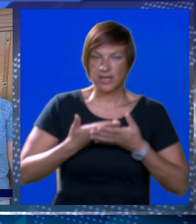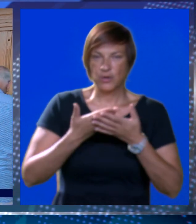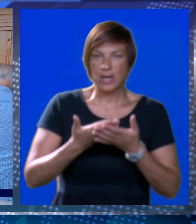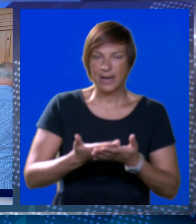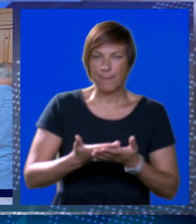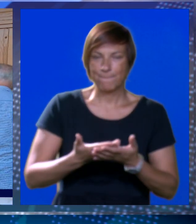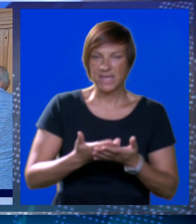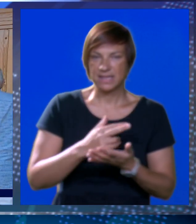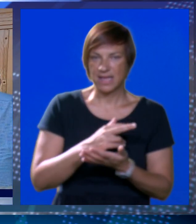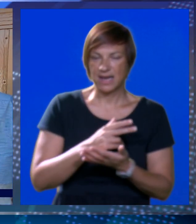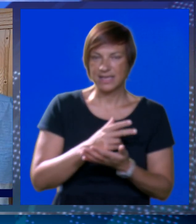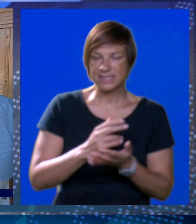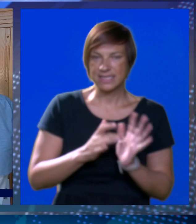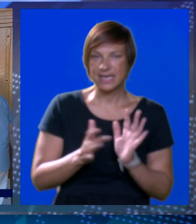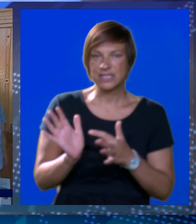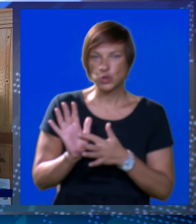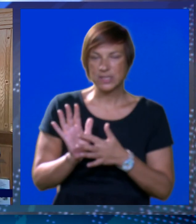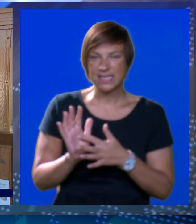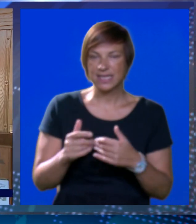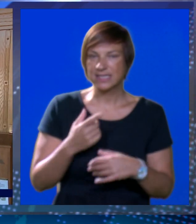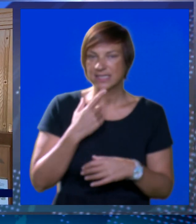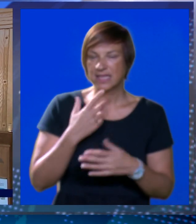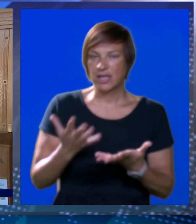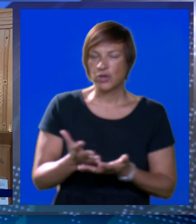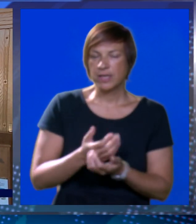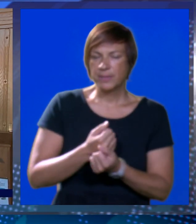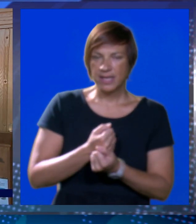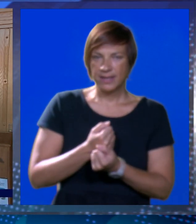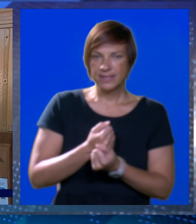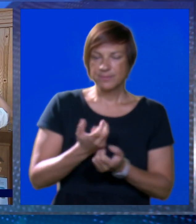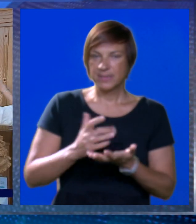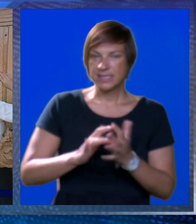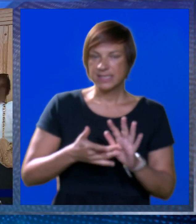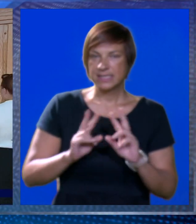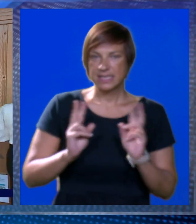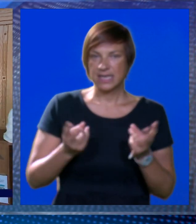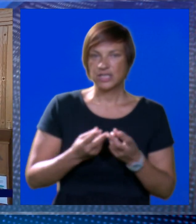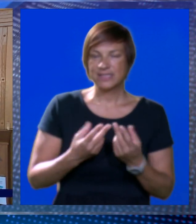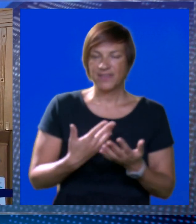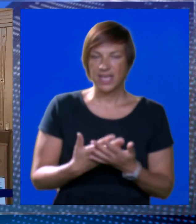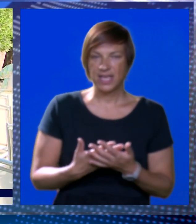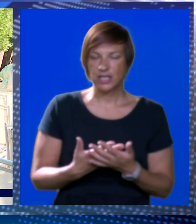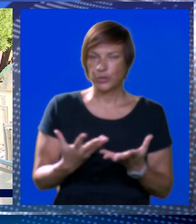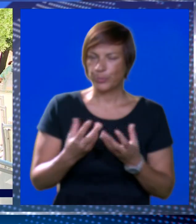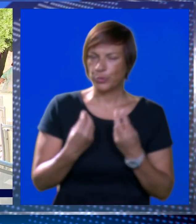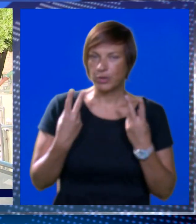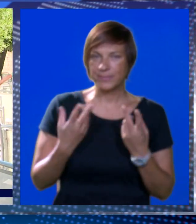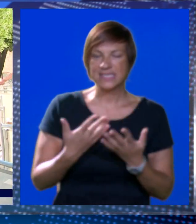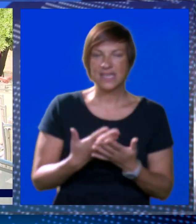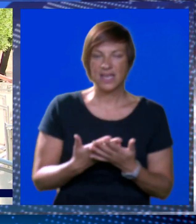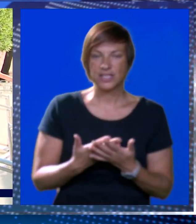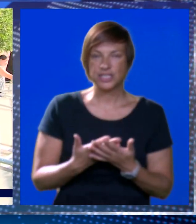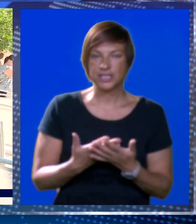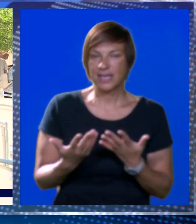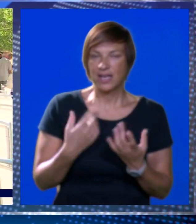dala sina Isusa Krista u kome je spasenje cijelome svijetu i čovječanstvu. Jako puno.